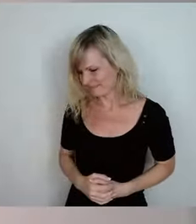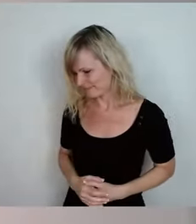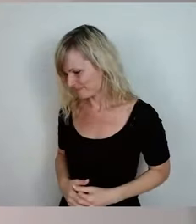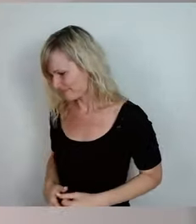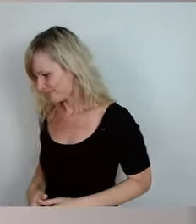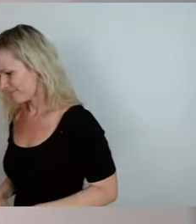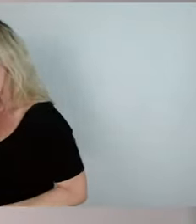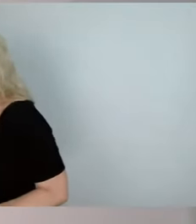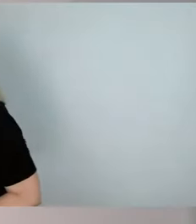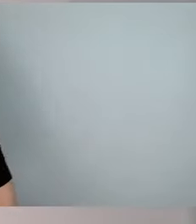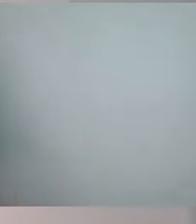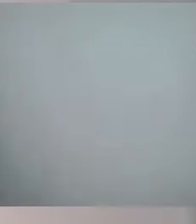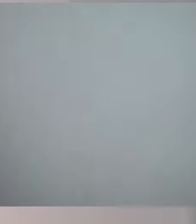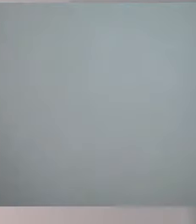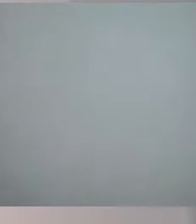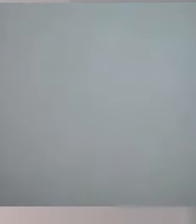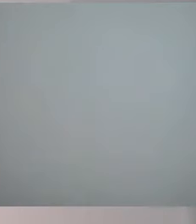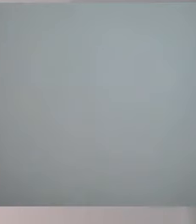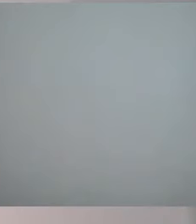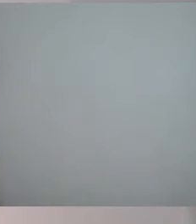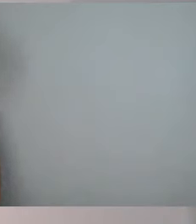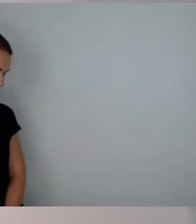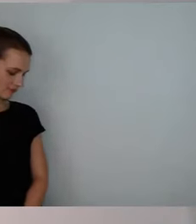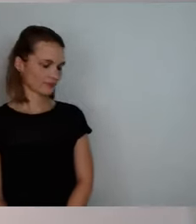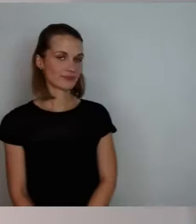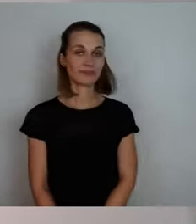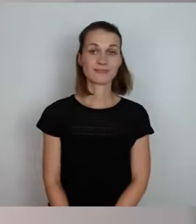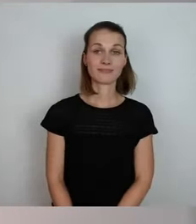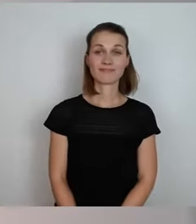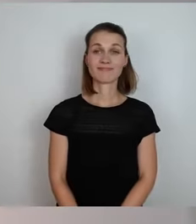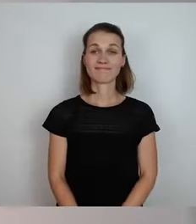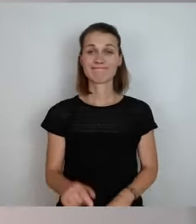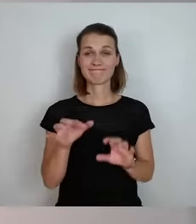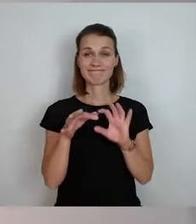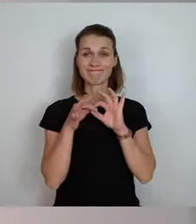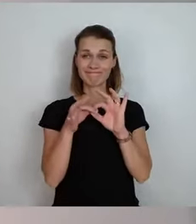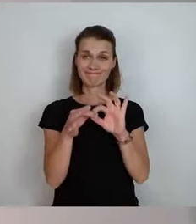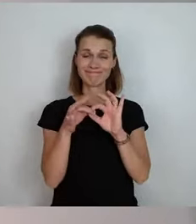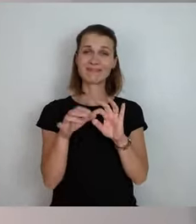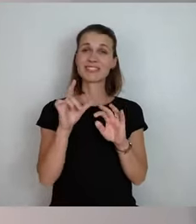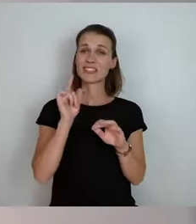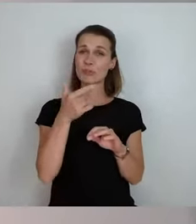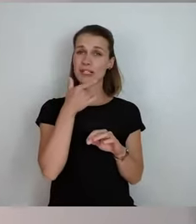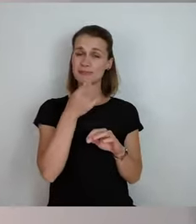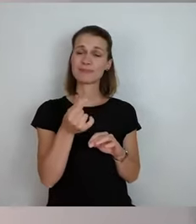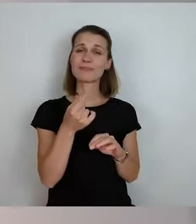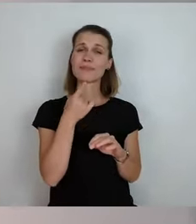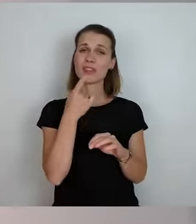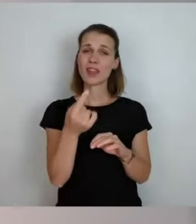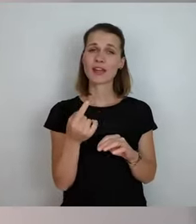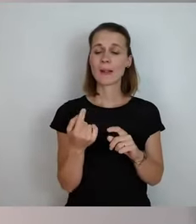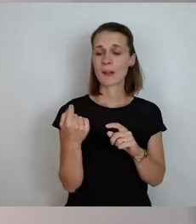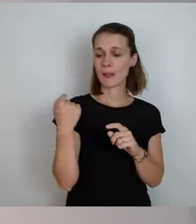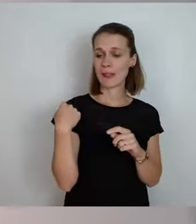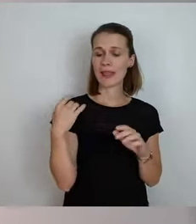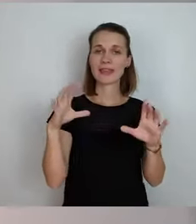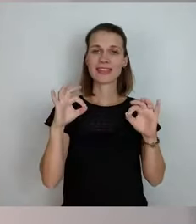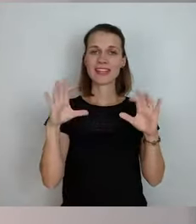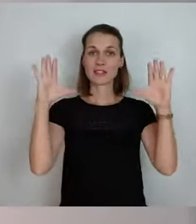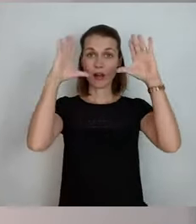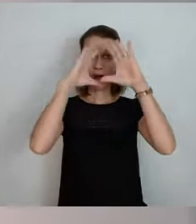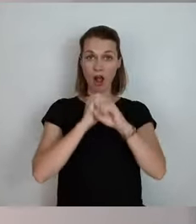Stelle nochmal ganz aktuell auf das Ereignis von letzter Woche eingehen. Wir hatten ja am Dienstagabend diesen schweren Niederschlag hier